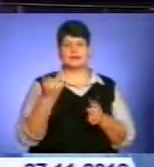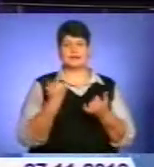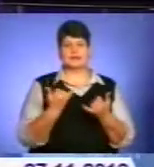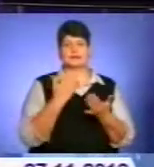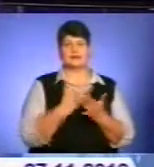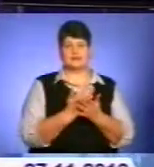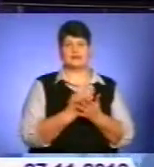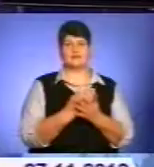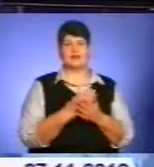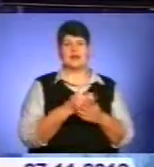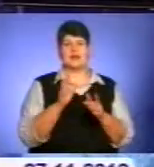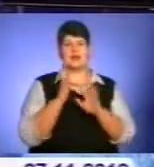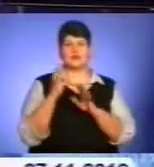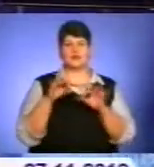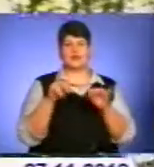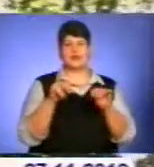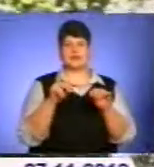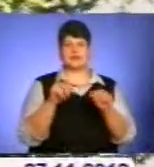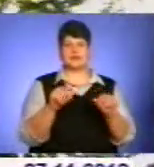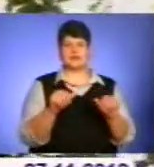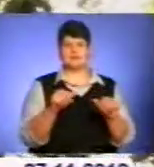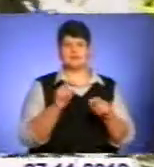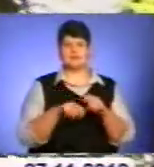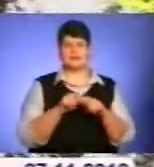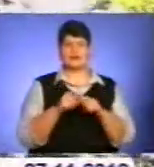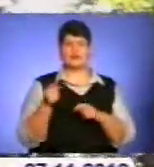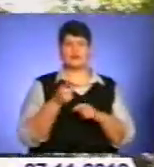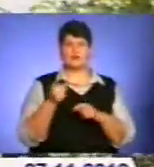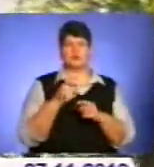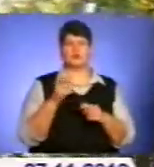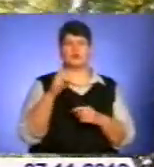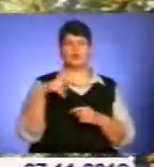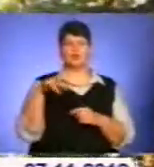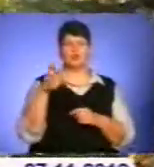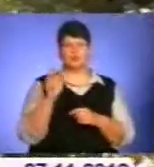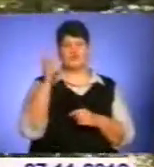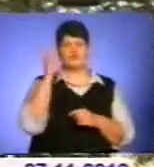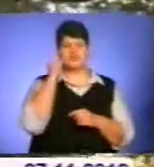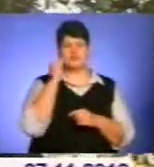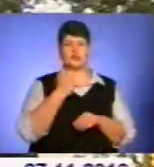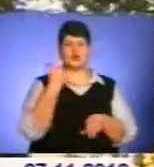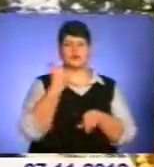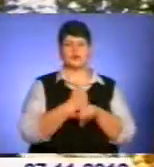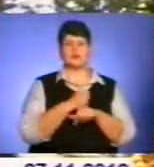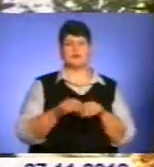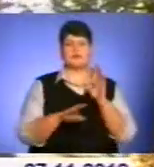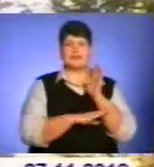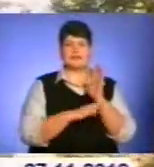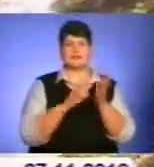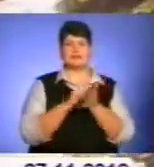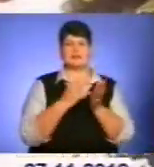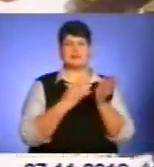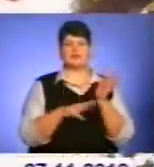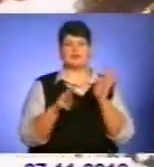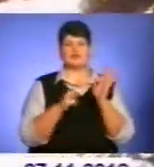лісонасіннявій інспекції. На Тернопільщині дуб вважається основним деревом лісових масивів і займає 98